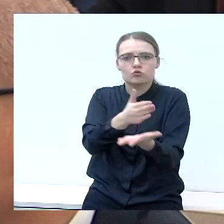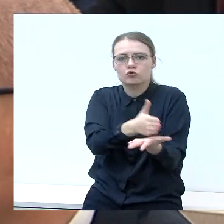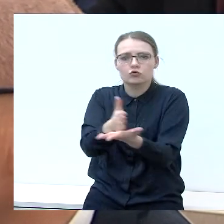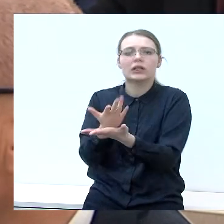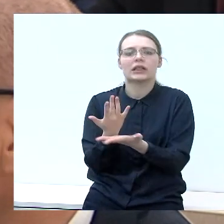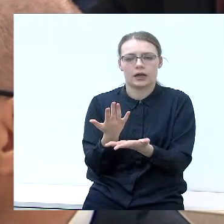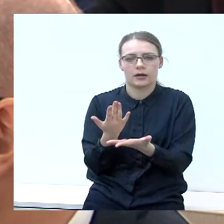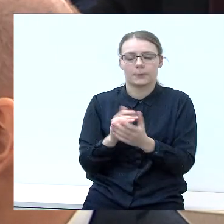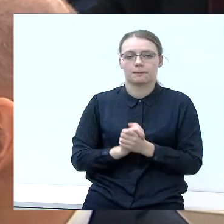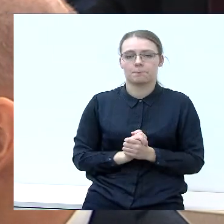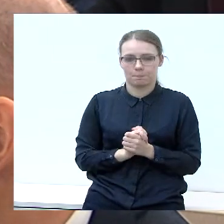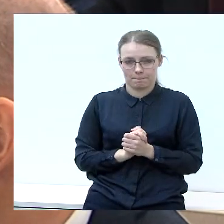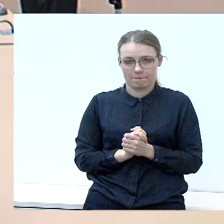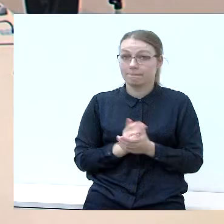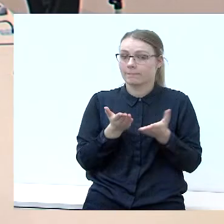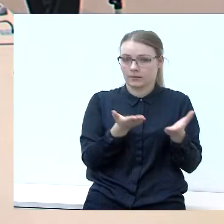Prašau.